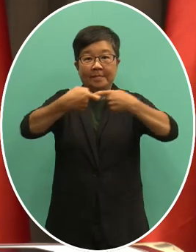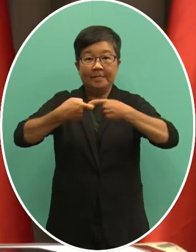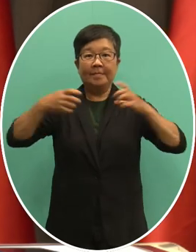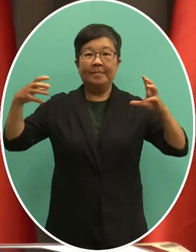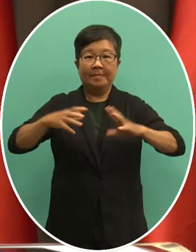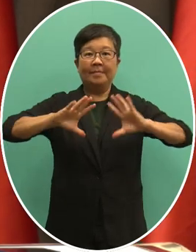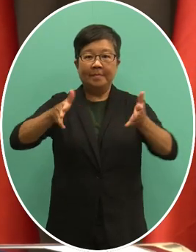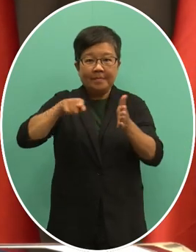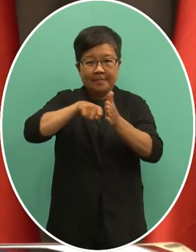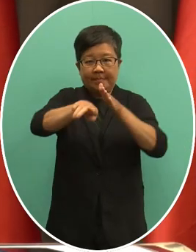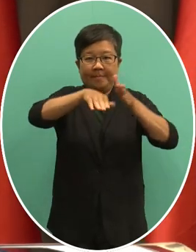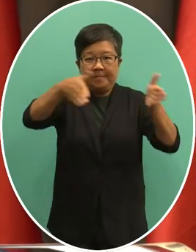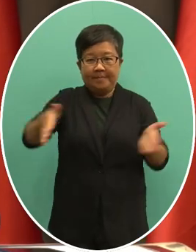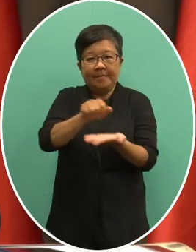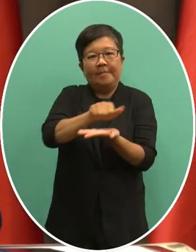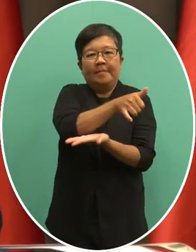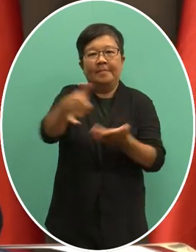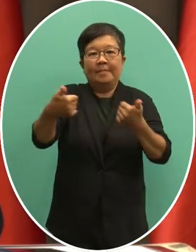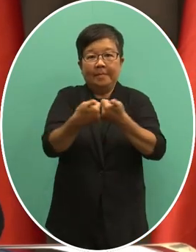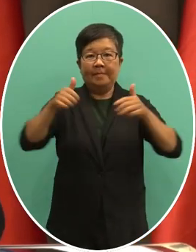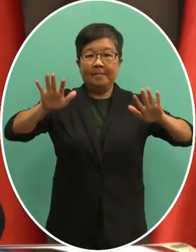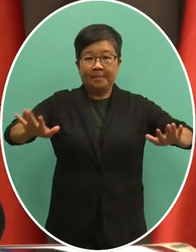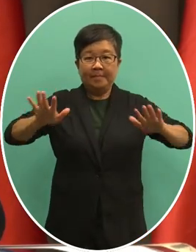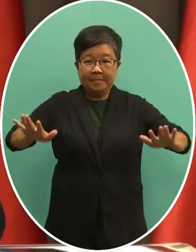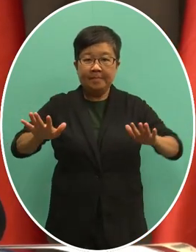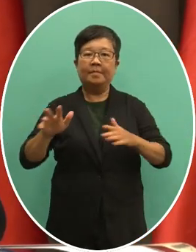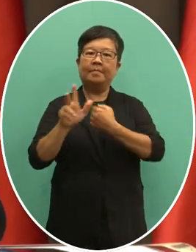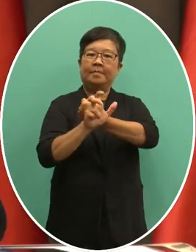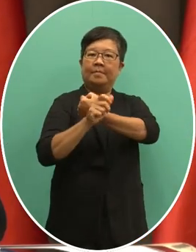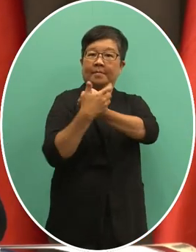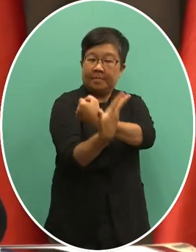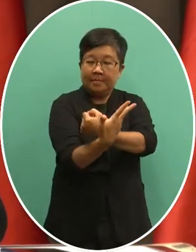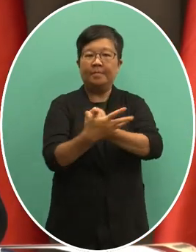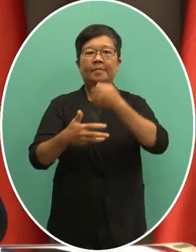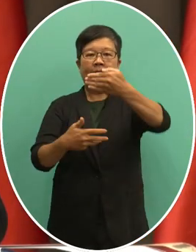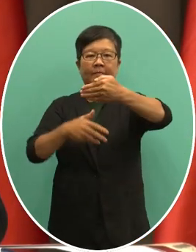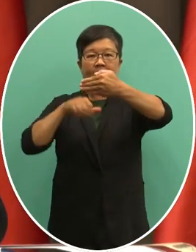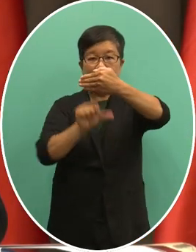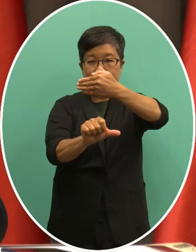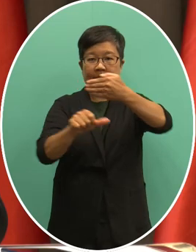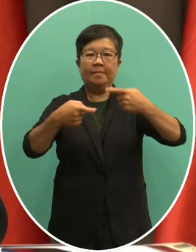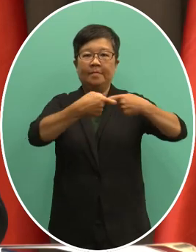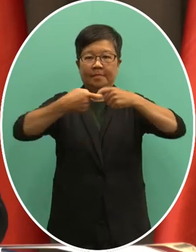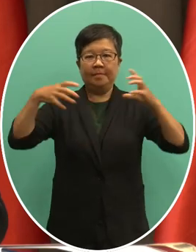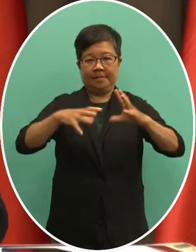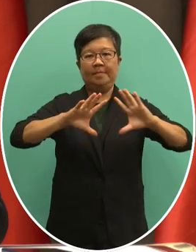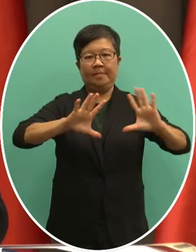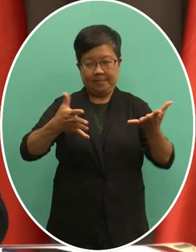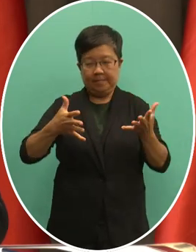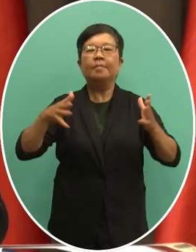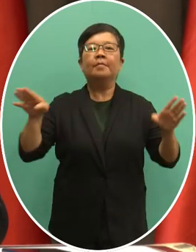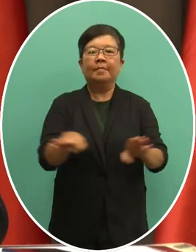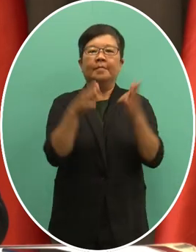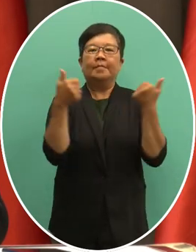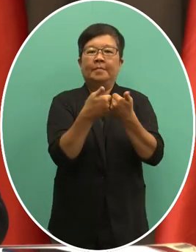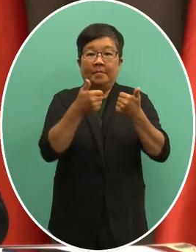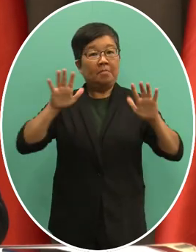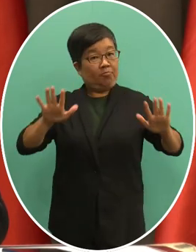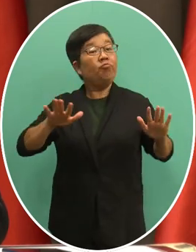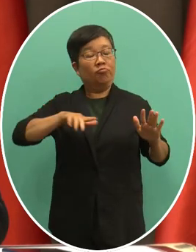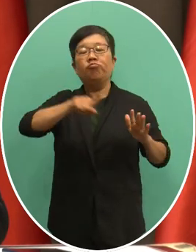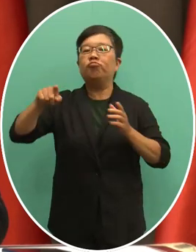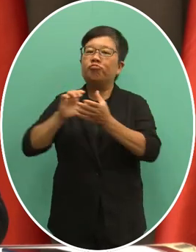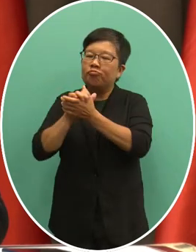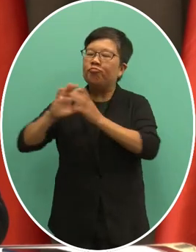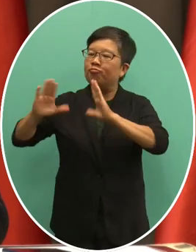专案记者会那今年第78届联合国大会将在9月5号在联合国开议我们今年还是会结合友好